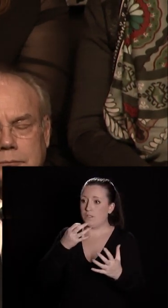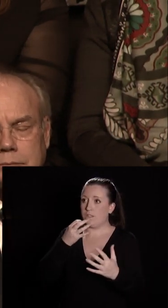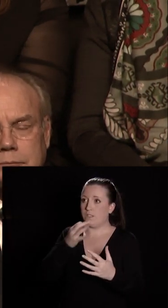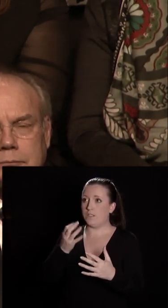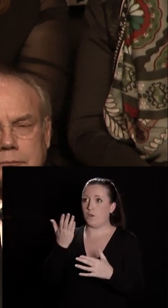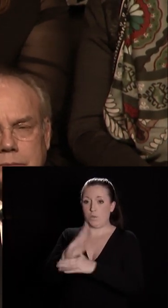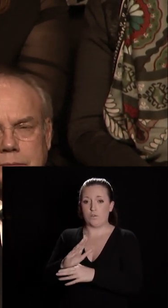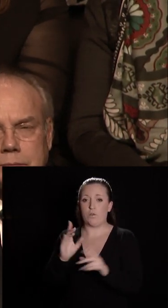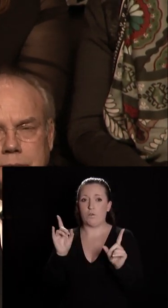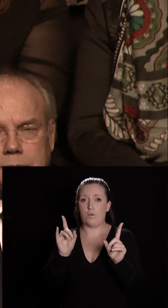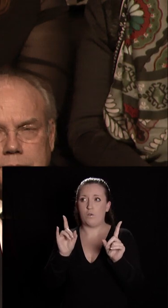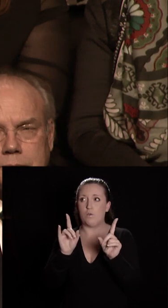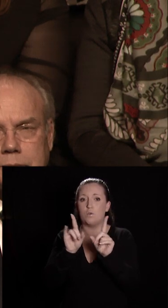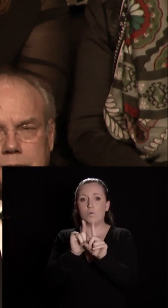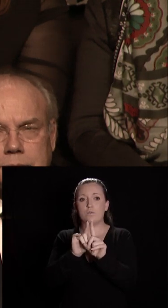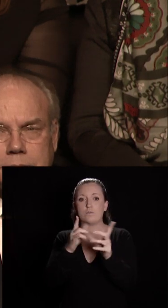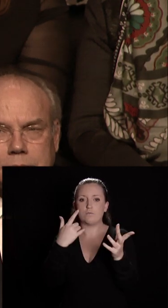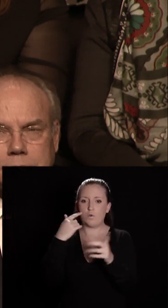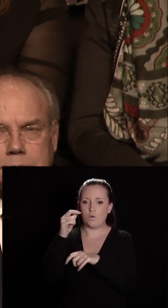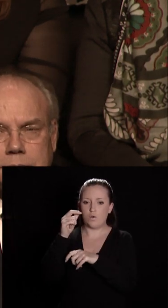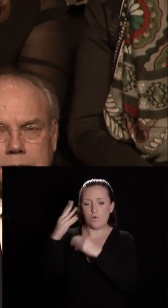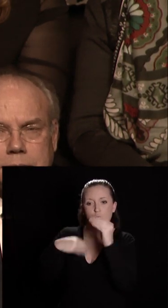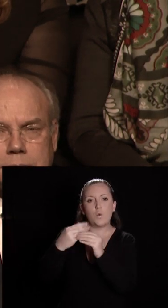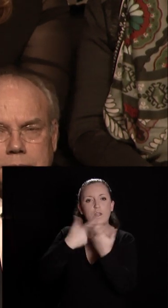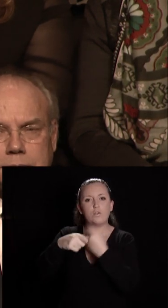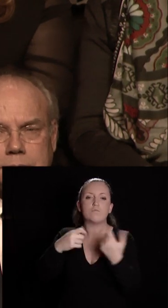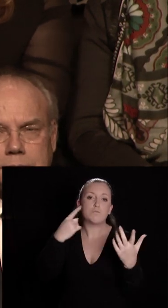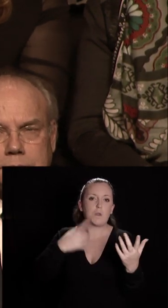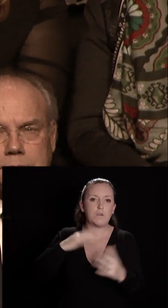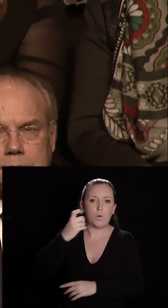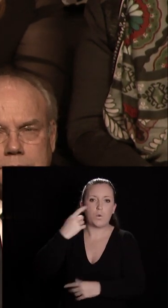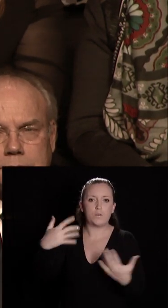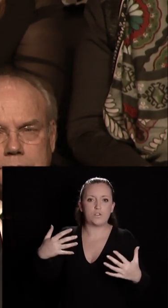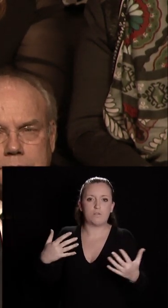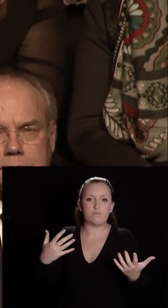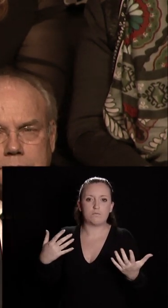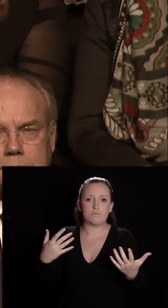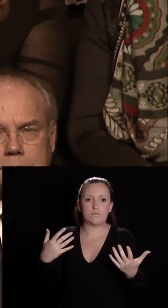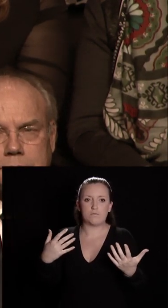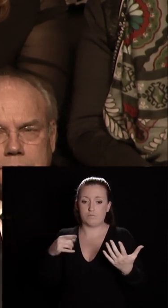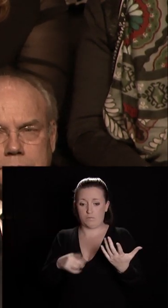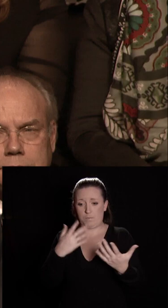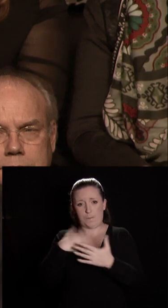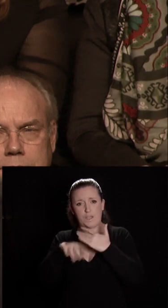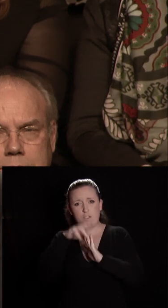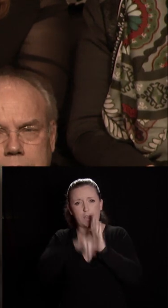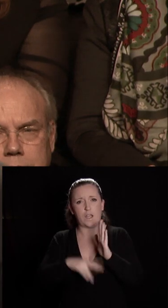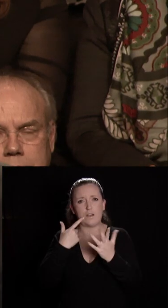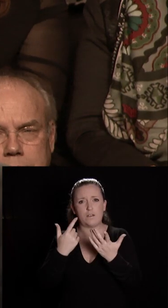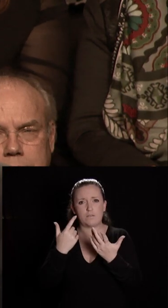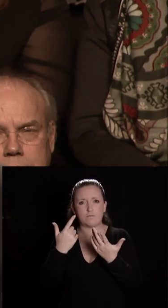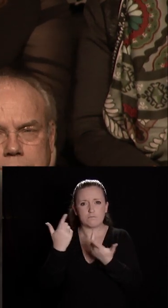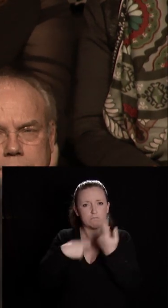je voudrais dire aux représentants du monde économique, je crois qu'ils le savent, dans le respect des règles des marchés publics, nous sommes